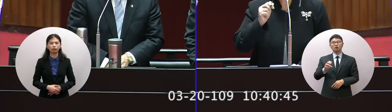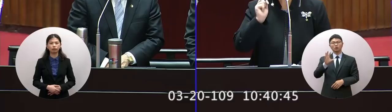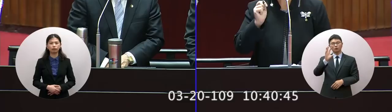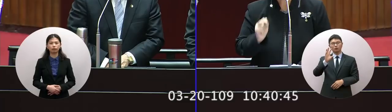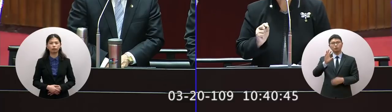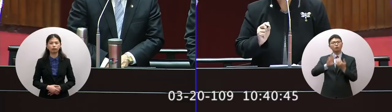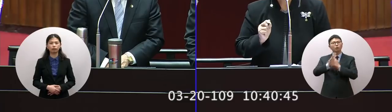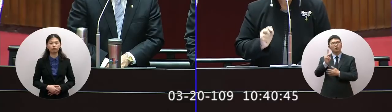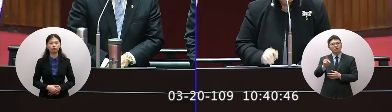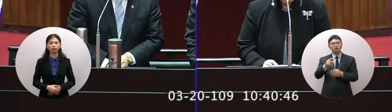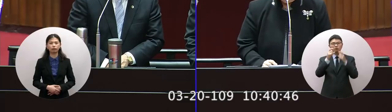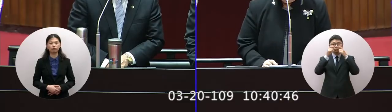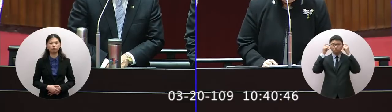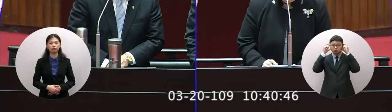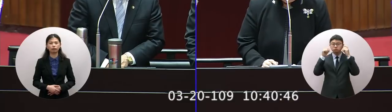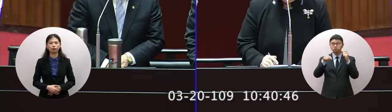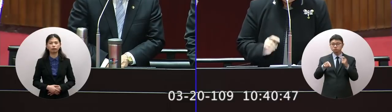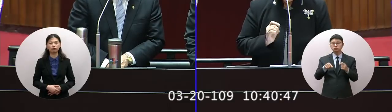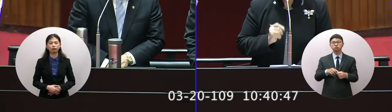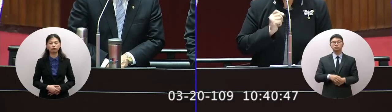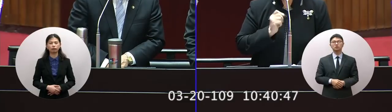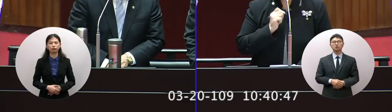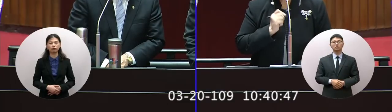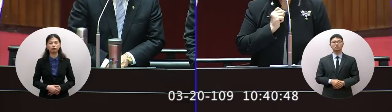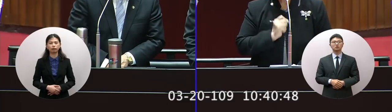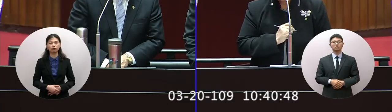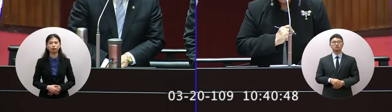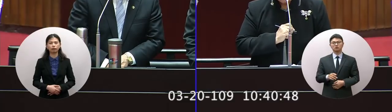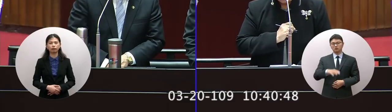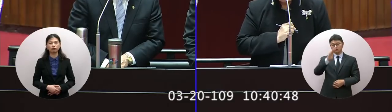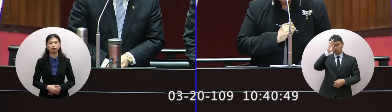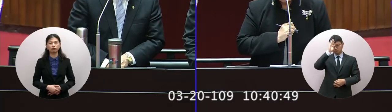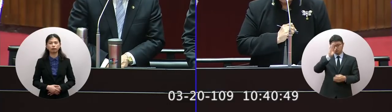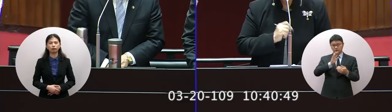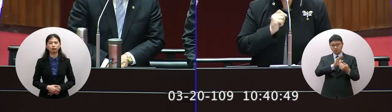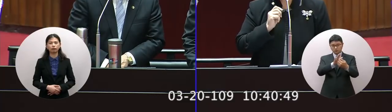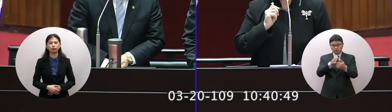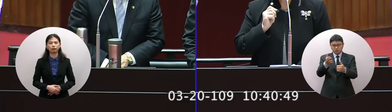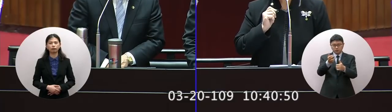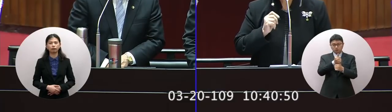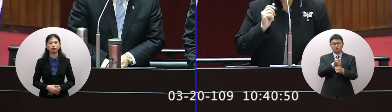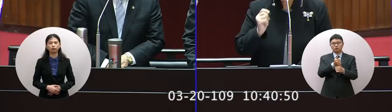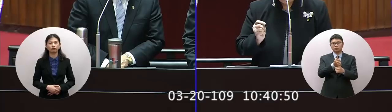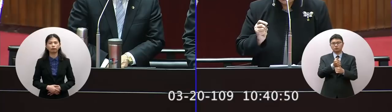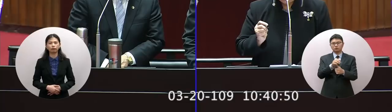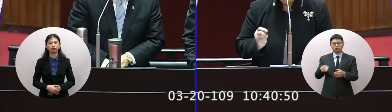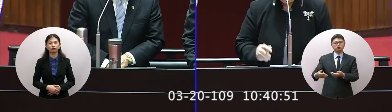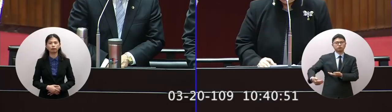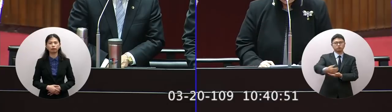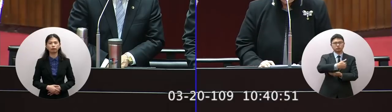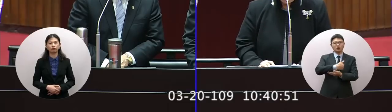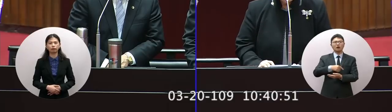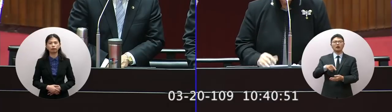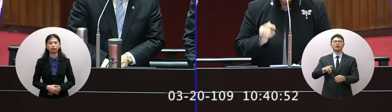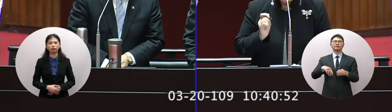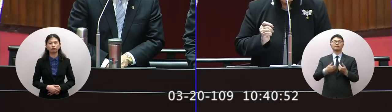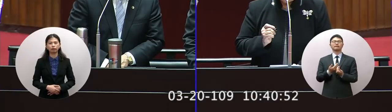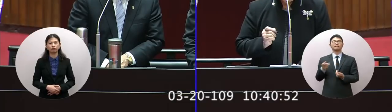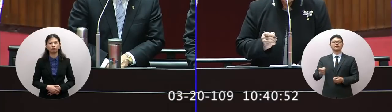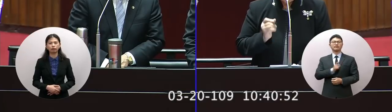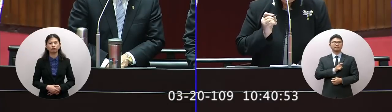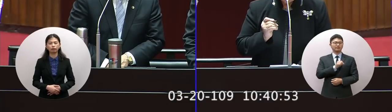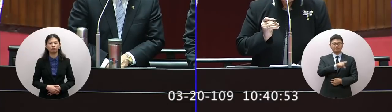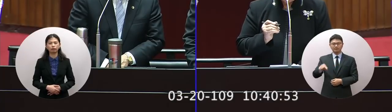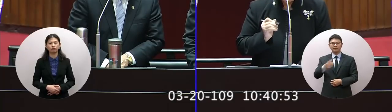科的外科口罩結果去局管局徵收他們也沒有管道堂買還要到處